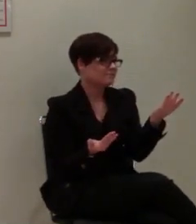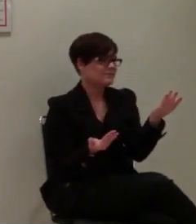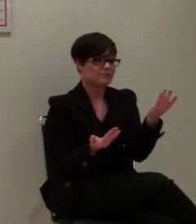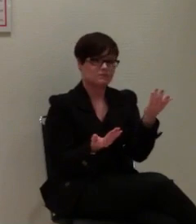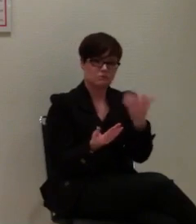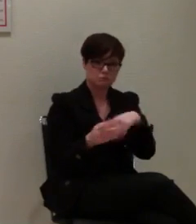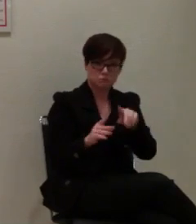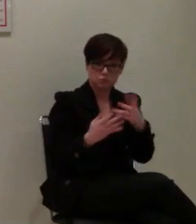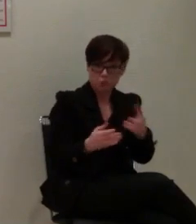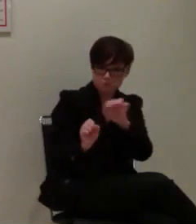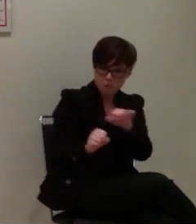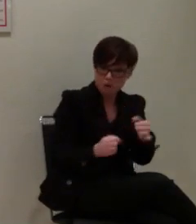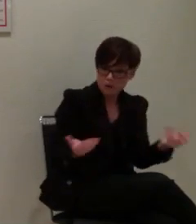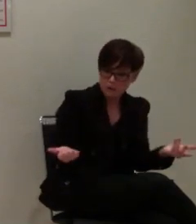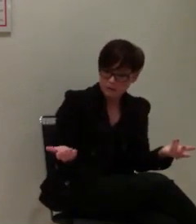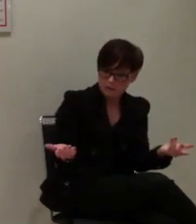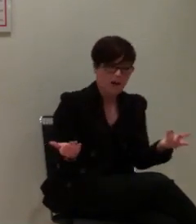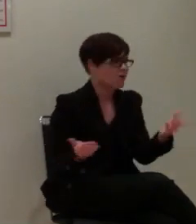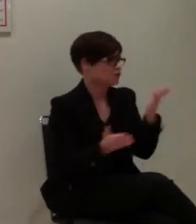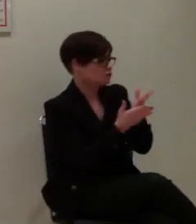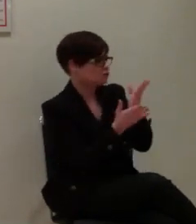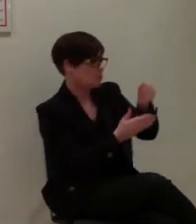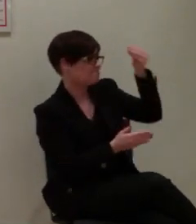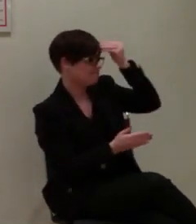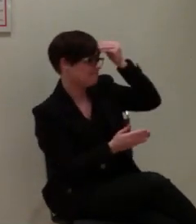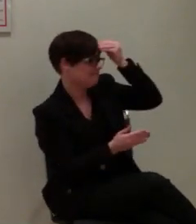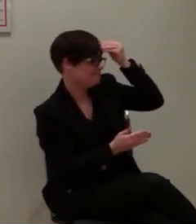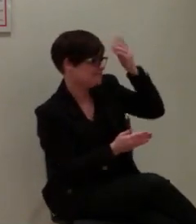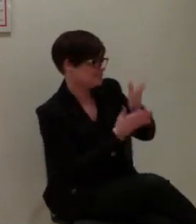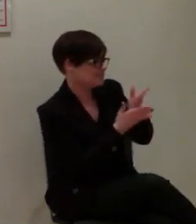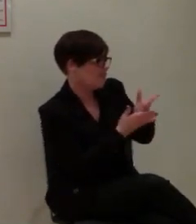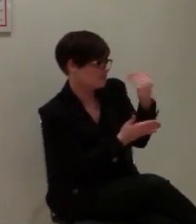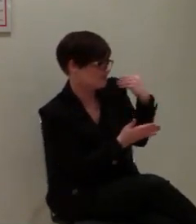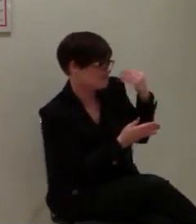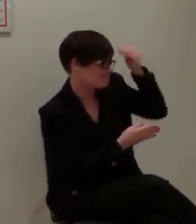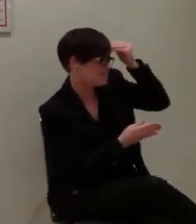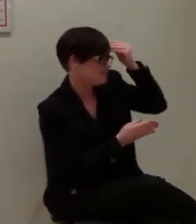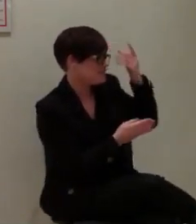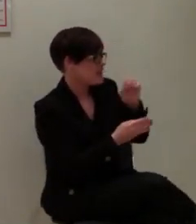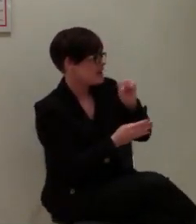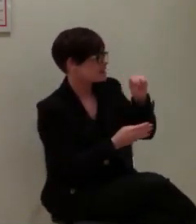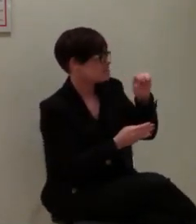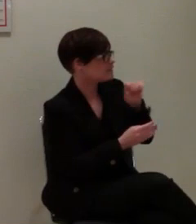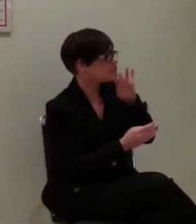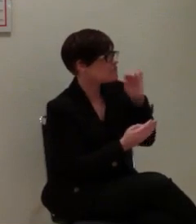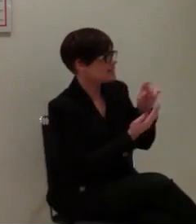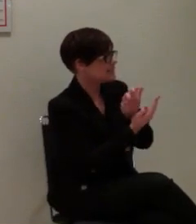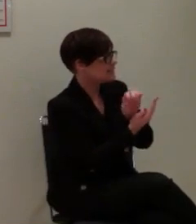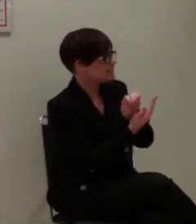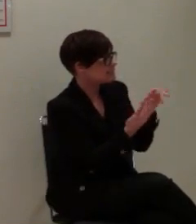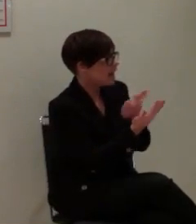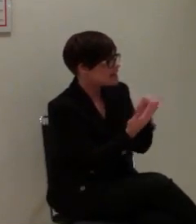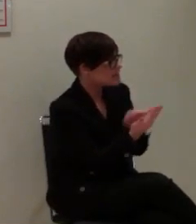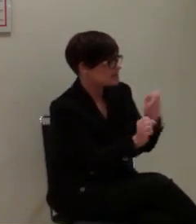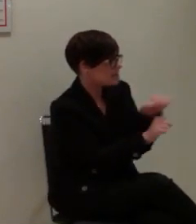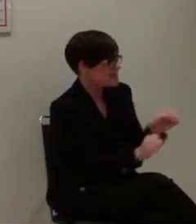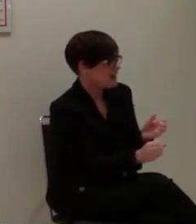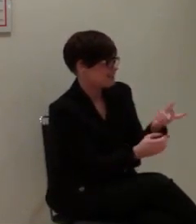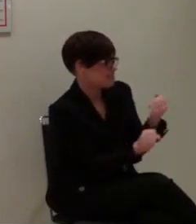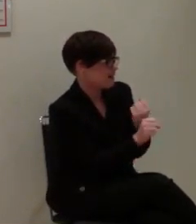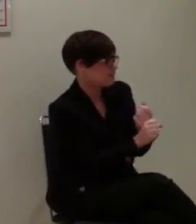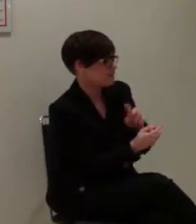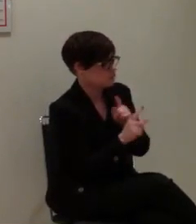Ist das auch bedacht worden? Das ist bedacht worden, da wir in der SMS nicht so arg viele Zeichen unterbringen können,